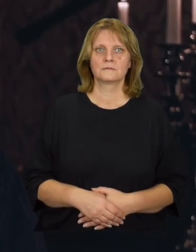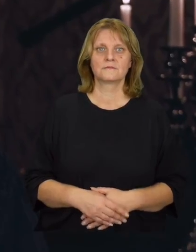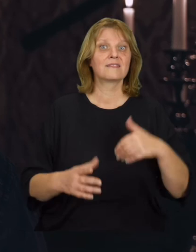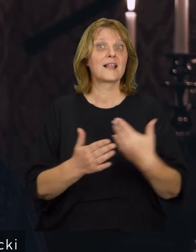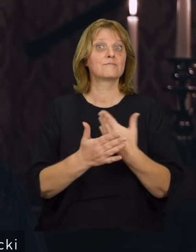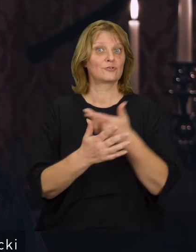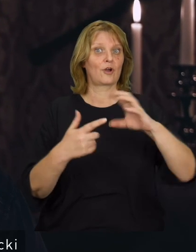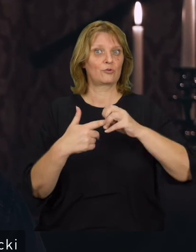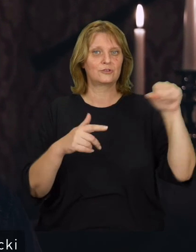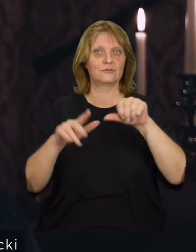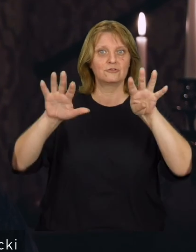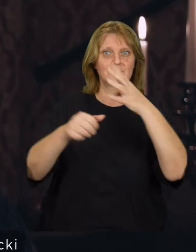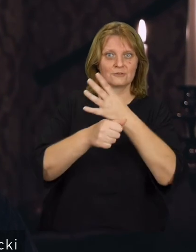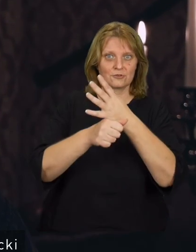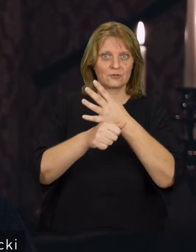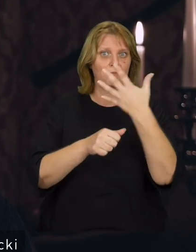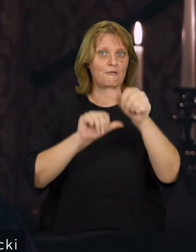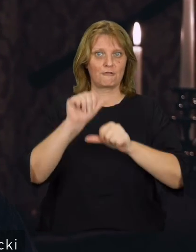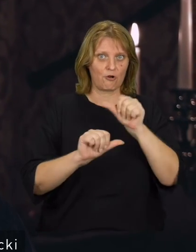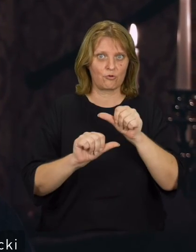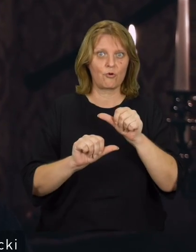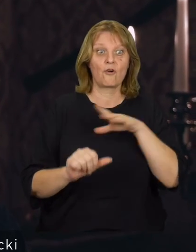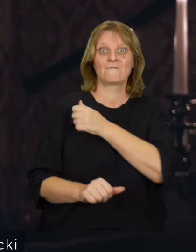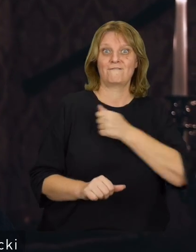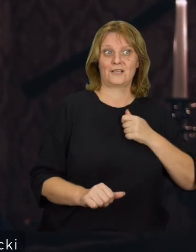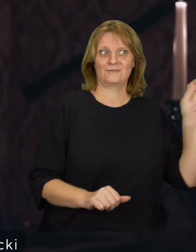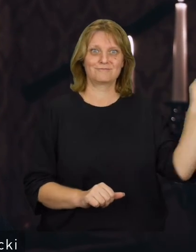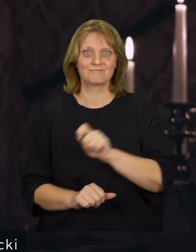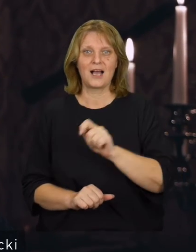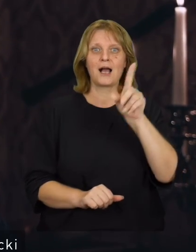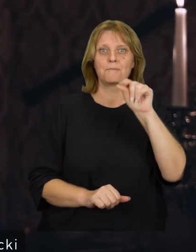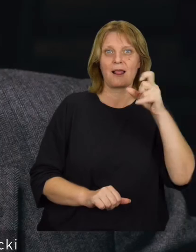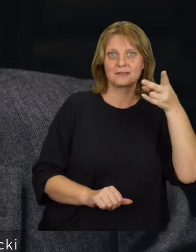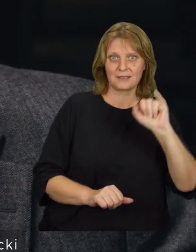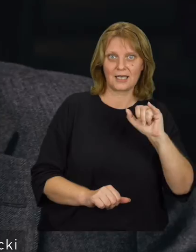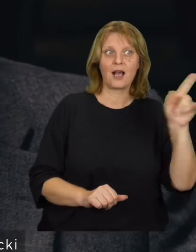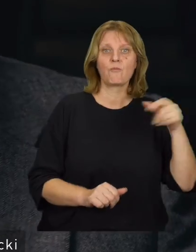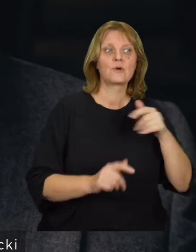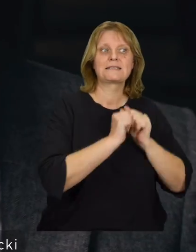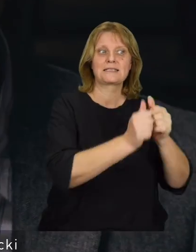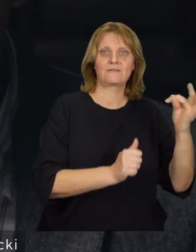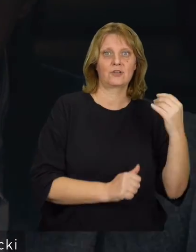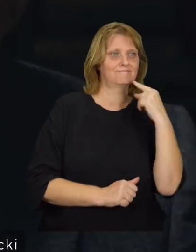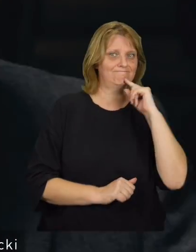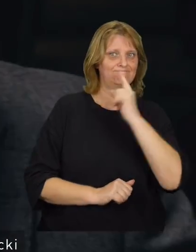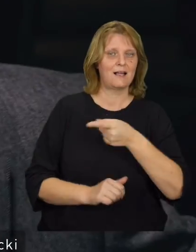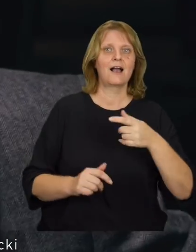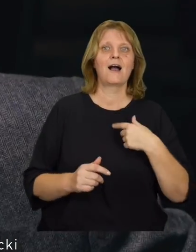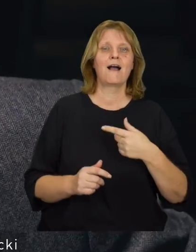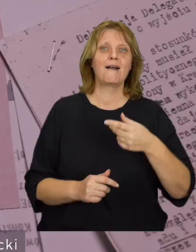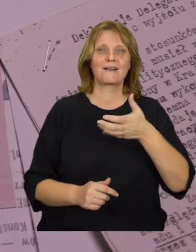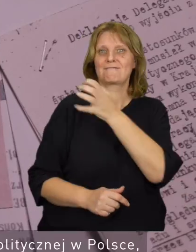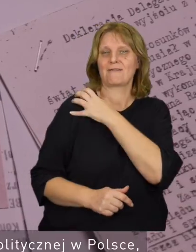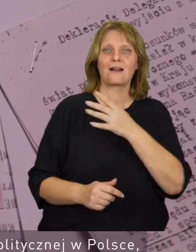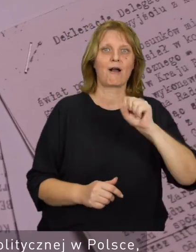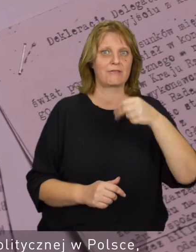Na początku grudnia 1945 roku do Warszawy przybył rotmistrz Witold Pilecki z misją od generała Władysława Andersa.